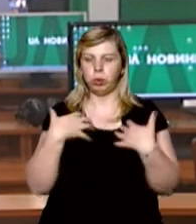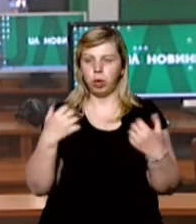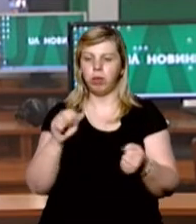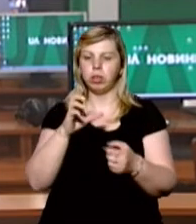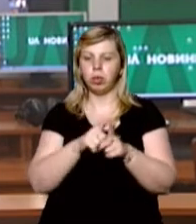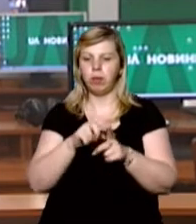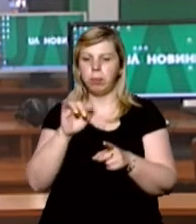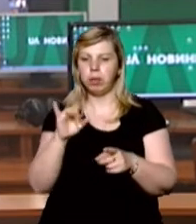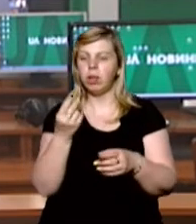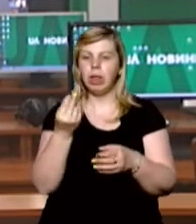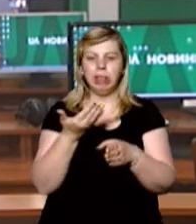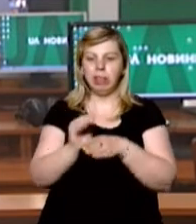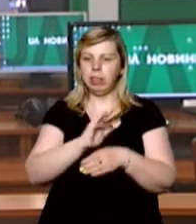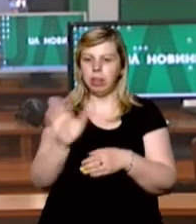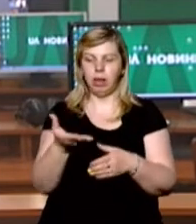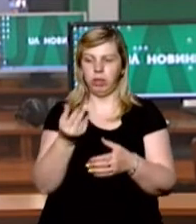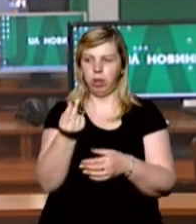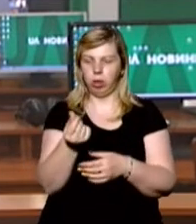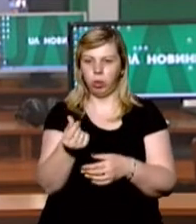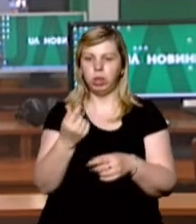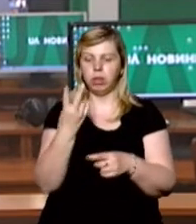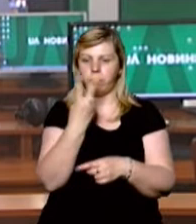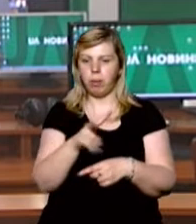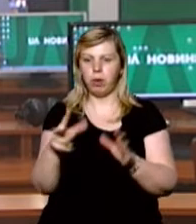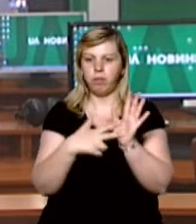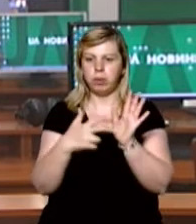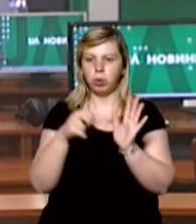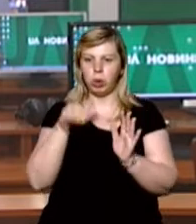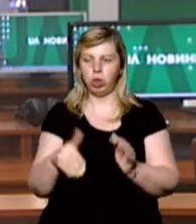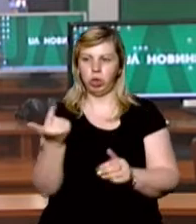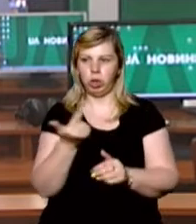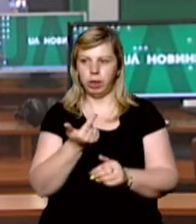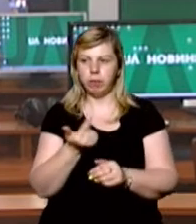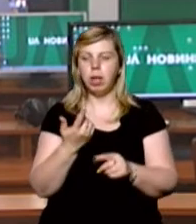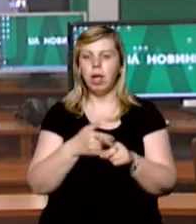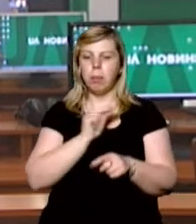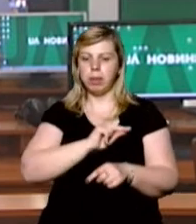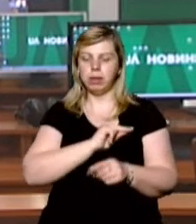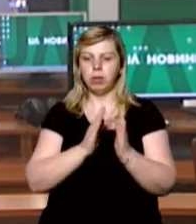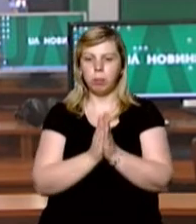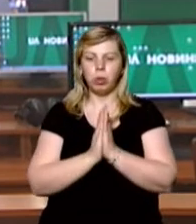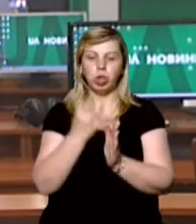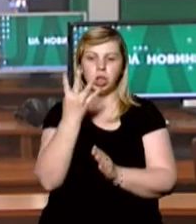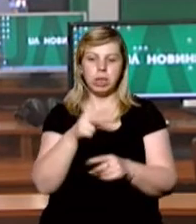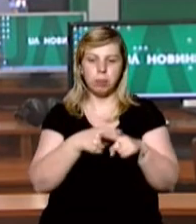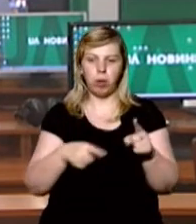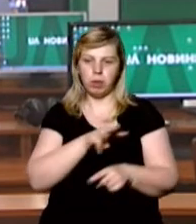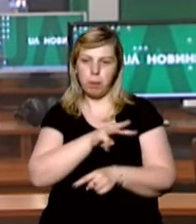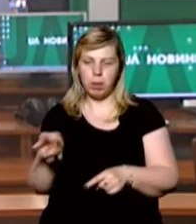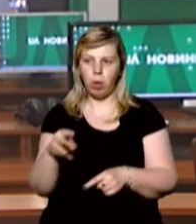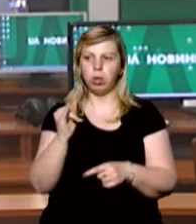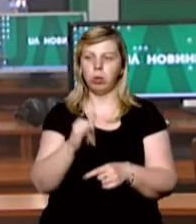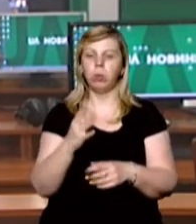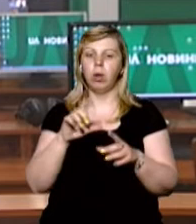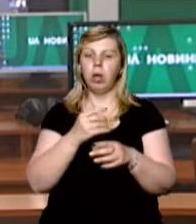словами Біров, не дофінансувала санаторій. Виділила 2 мільйони 800 тисяч гривень. Працівники ж просили 4,5 мільйони.